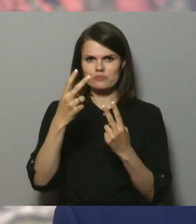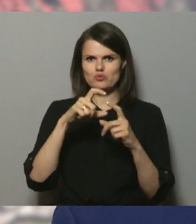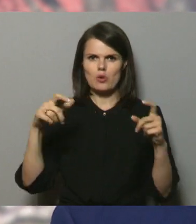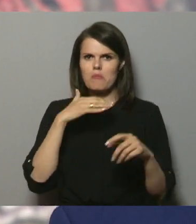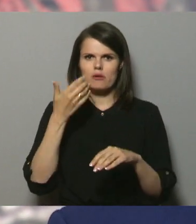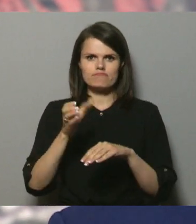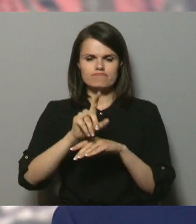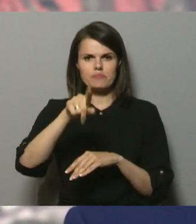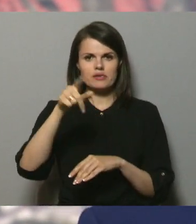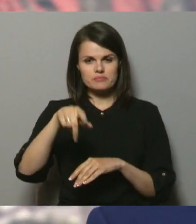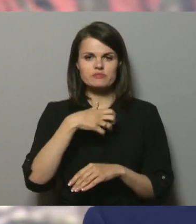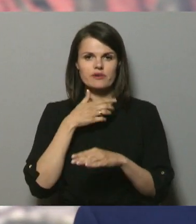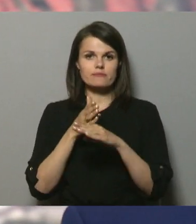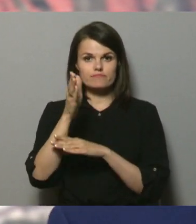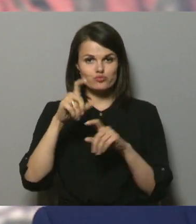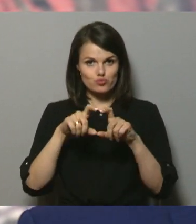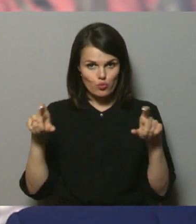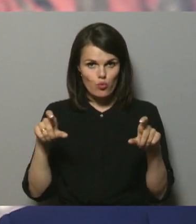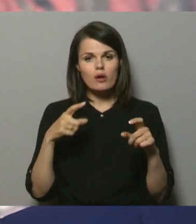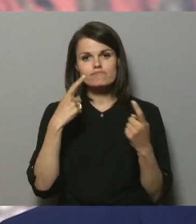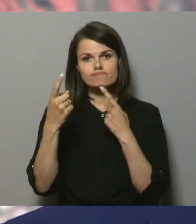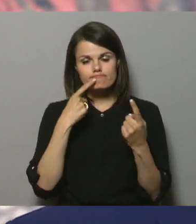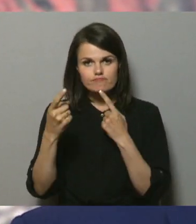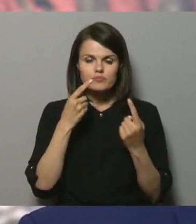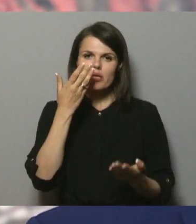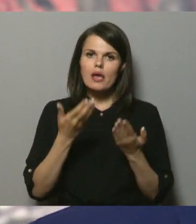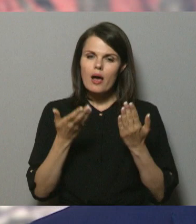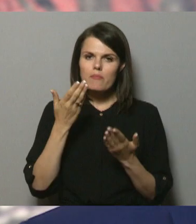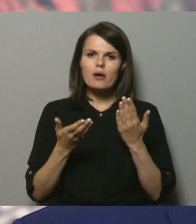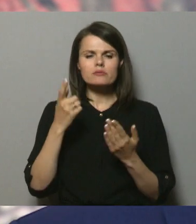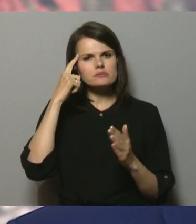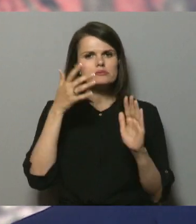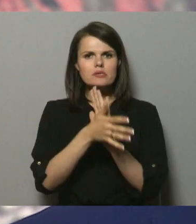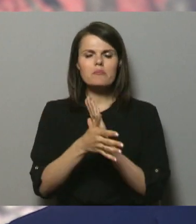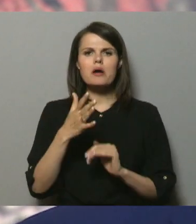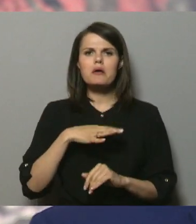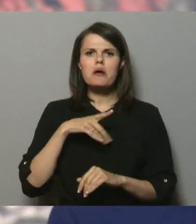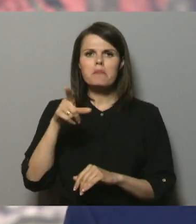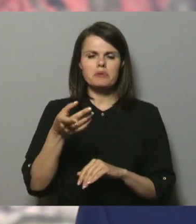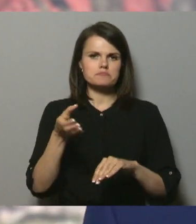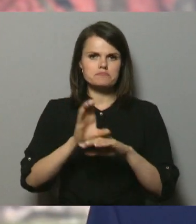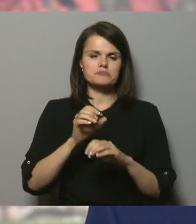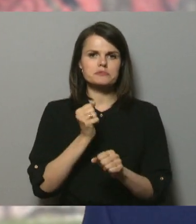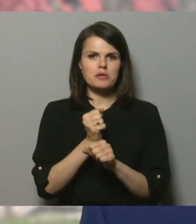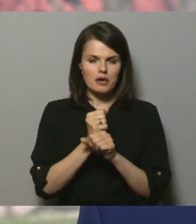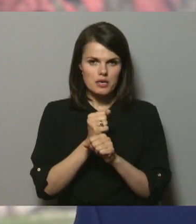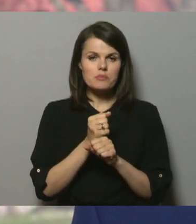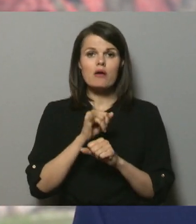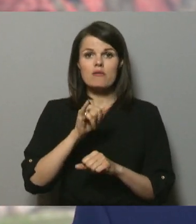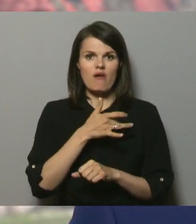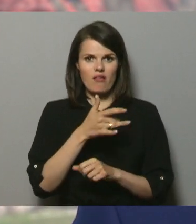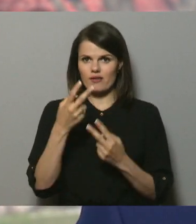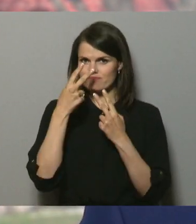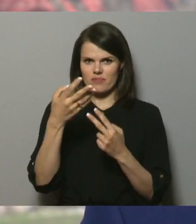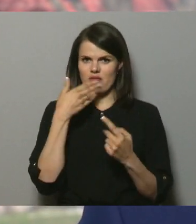saņemot, ir jāvēršās pie pašas iestādes, jārunā ar iestādi, jāmēģina saklausīt, kāda ir iestādes argumenti. Ja tie nešķiet